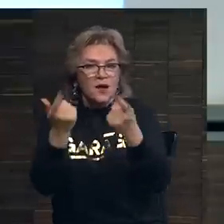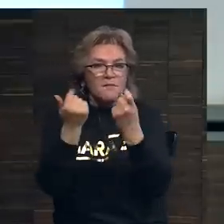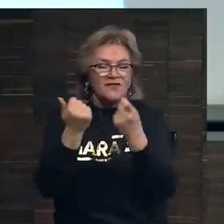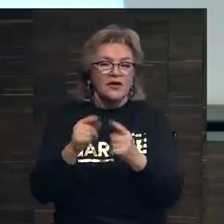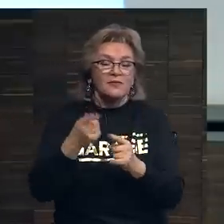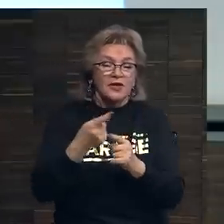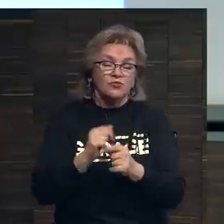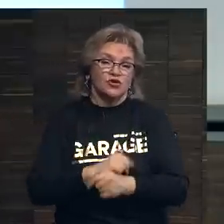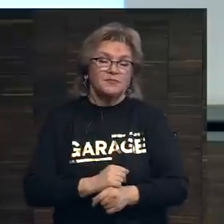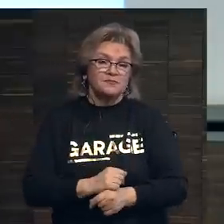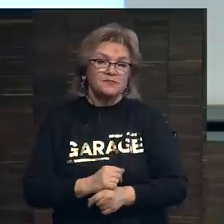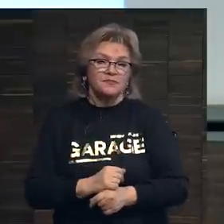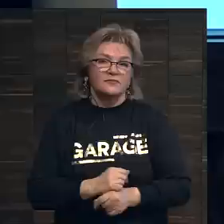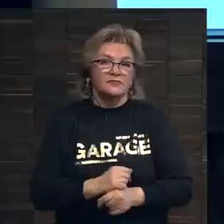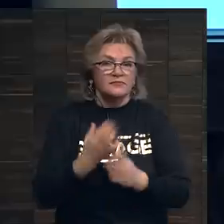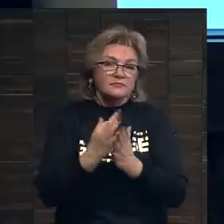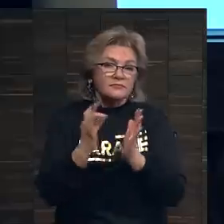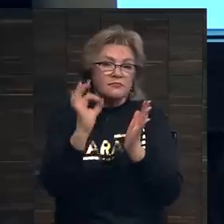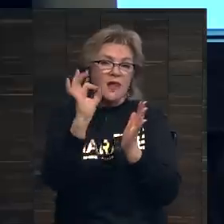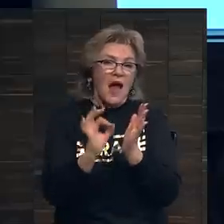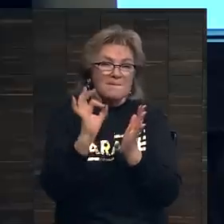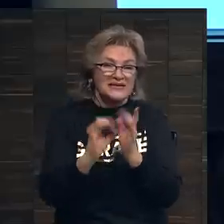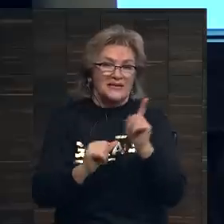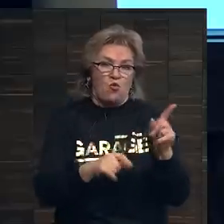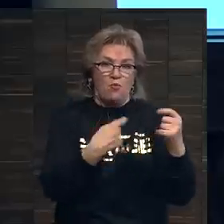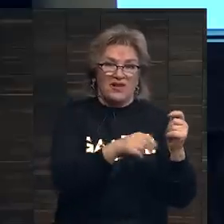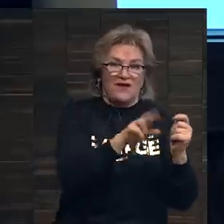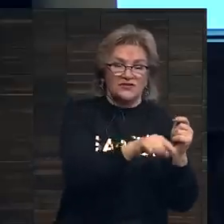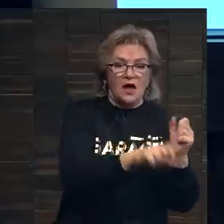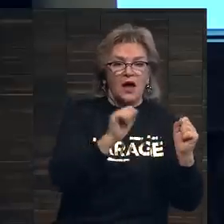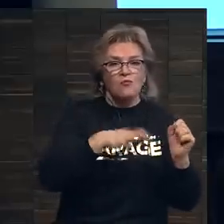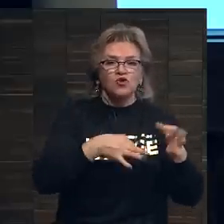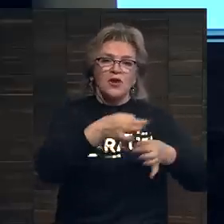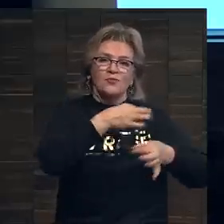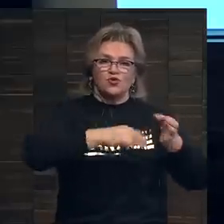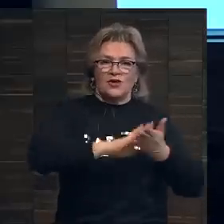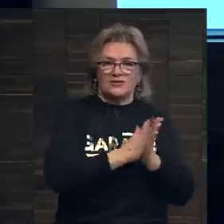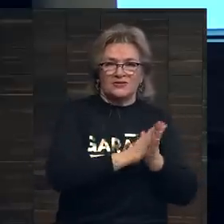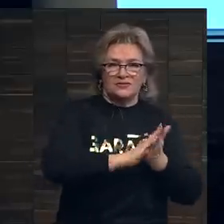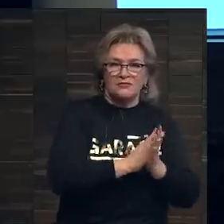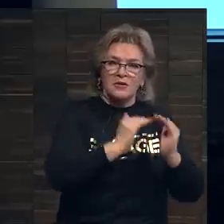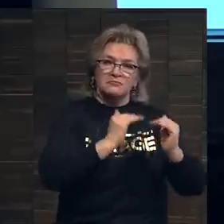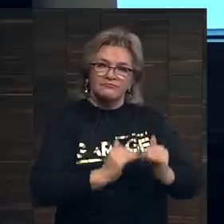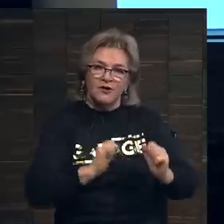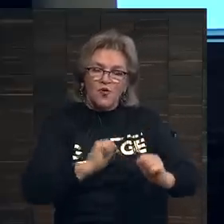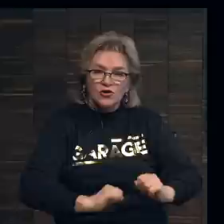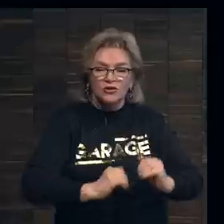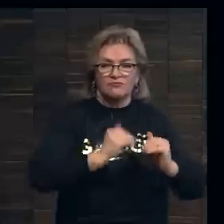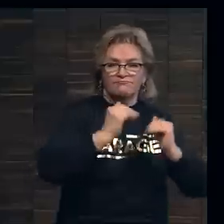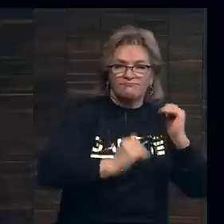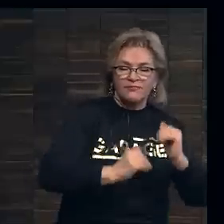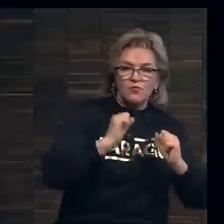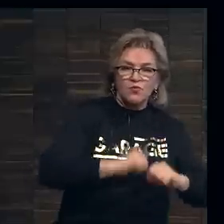потому что комиссия продавца может обсуждаться, может снижаться, и